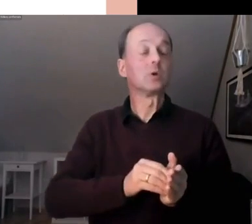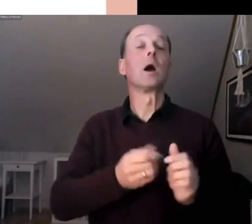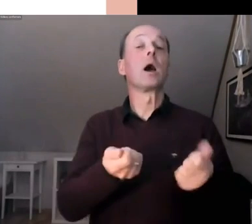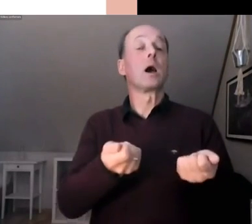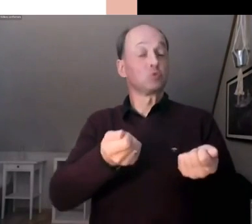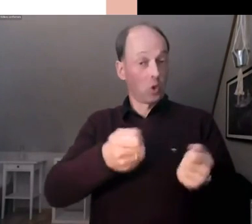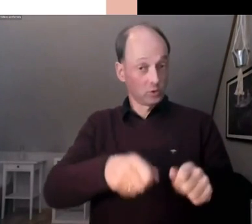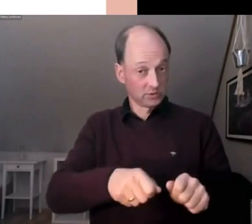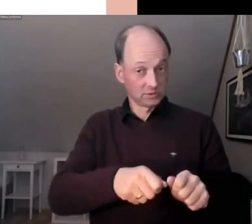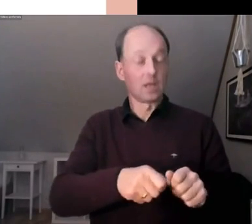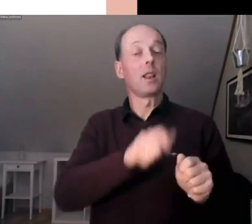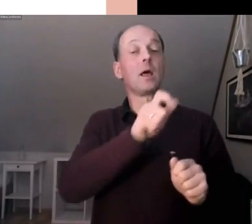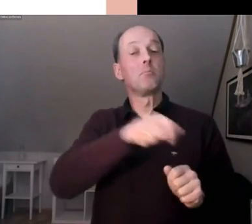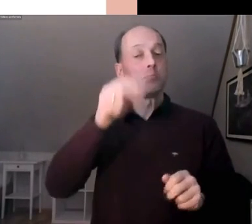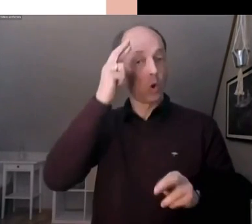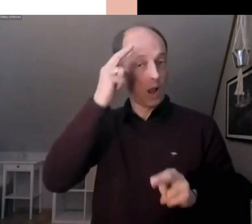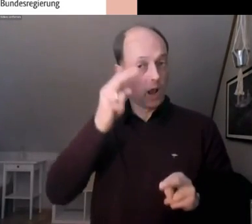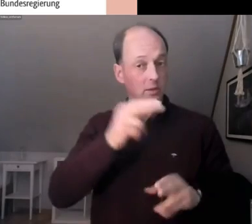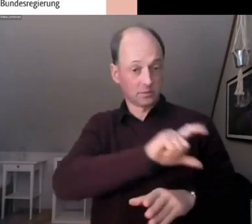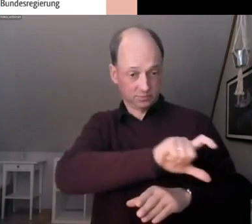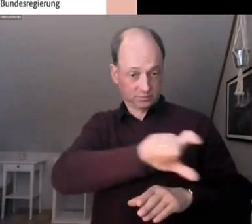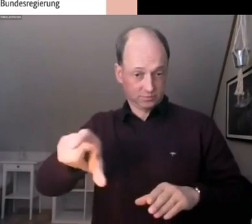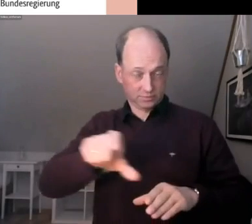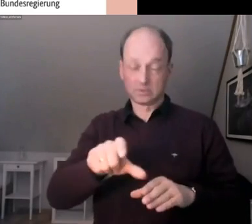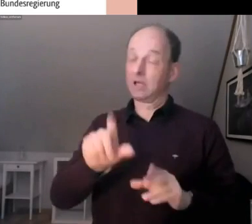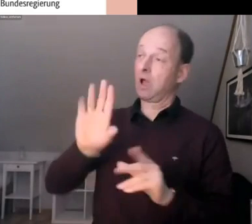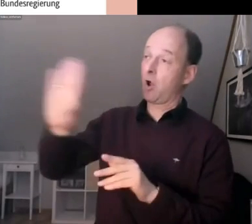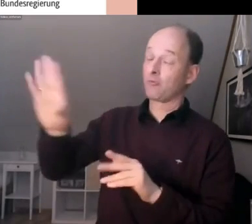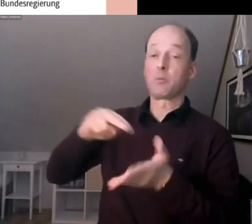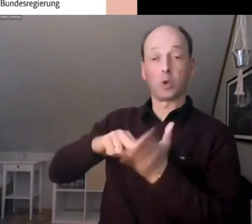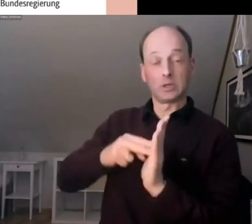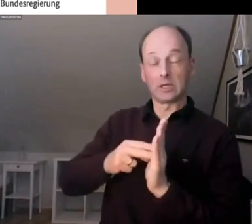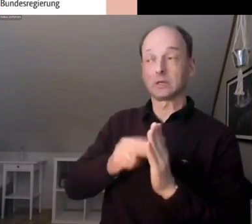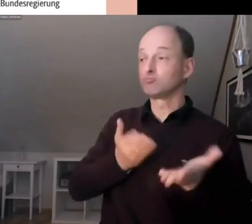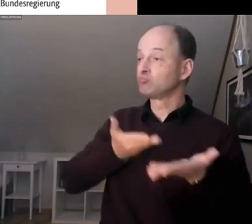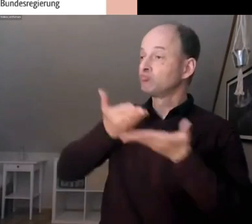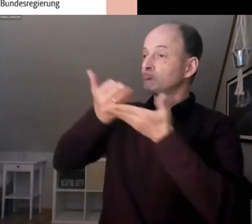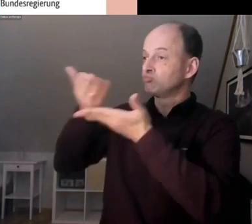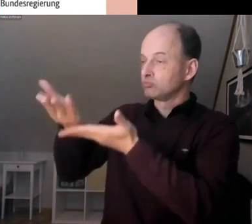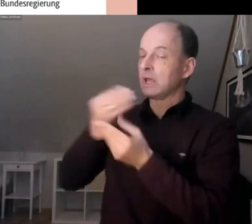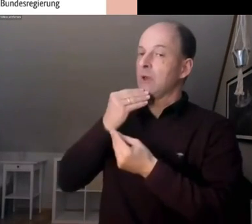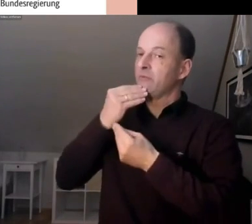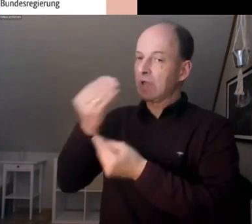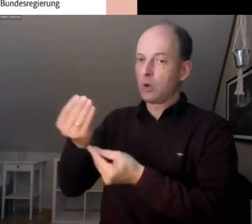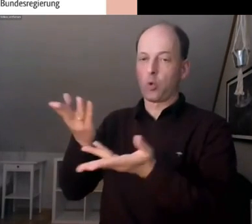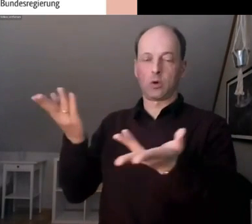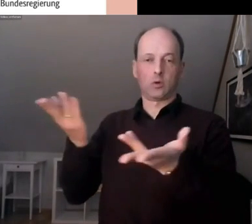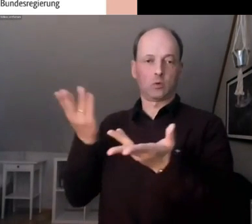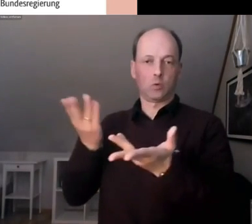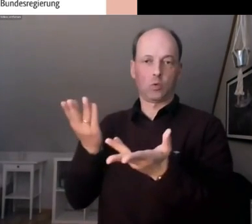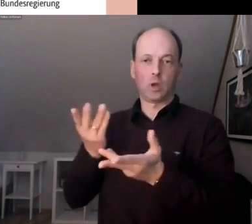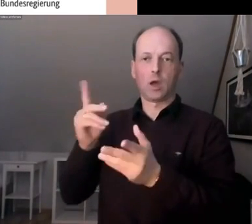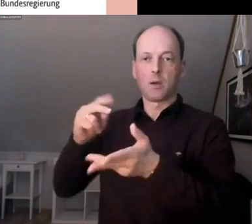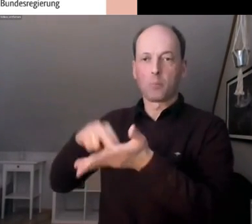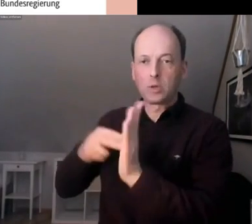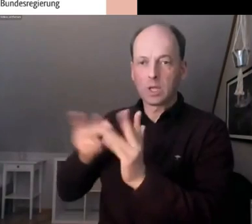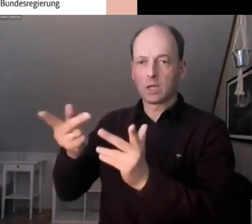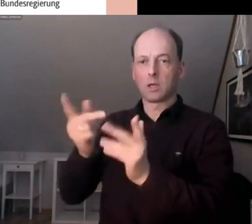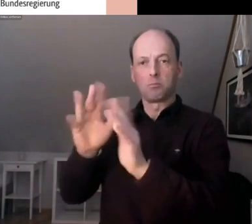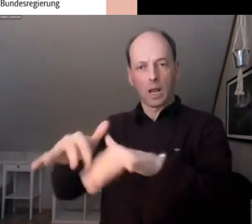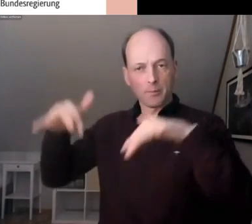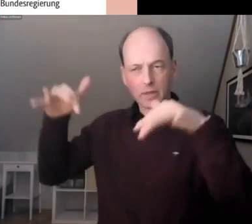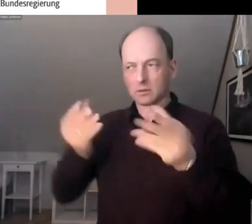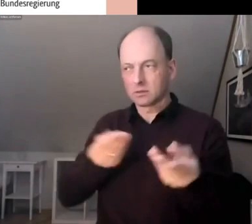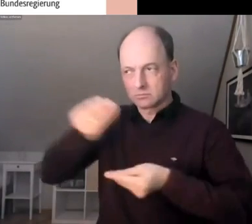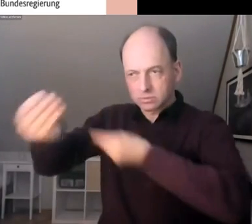Empfehlungen an die Politik, an die Bundesregierung zum Beispiel oder an das Parlament, je nachdem wie das ausgestaltet ist. Mira wird darüber dann